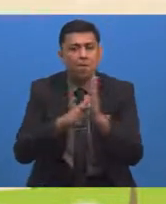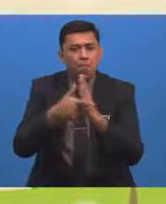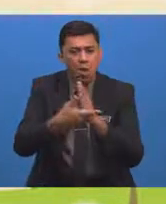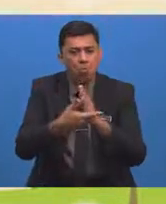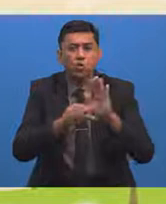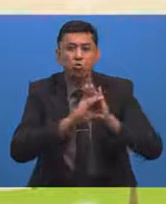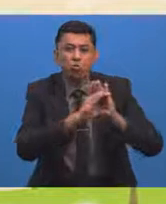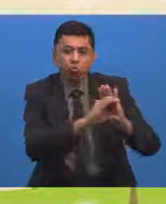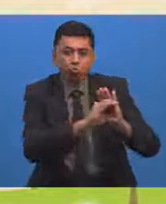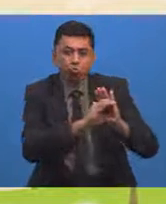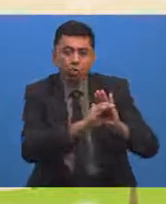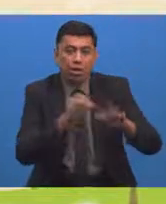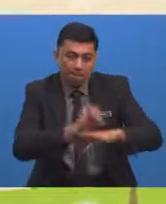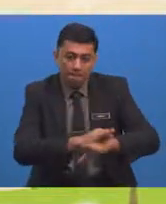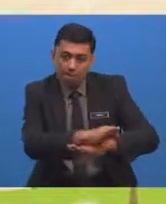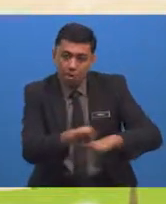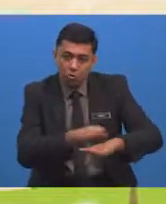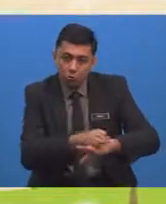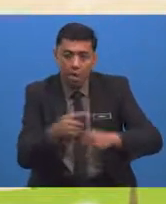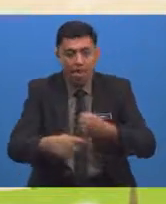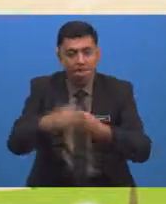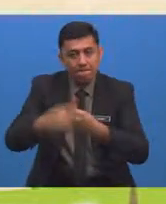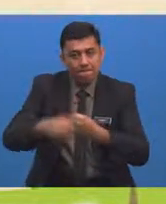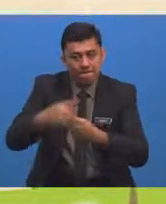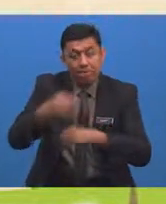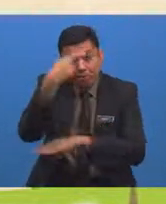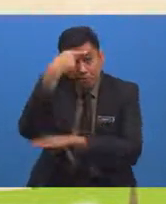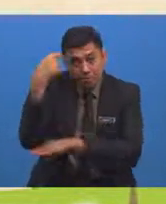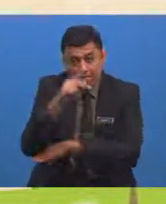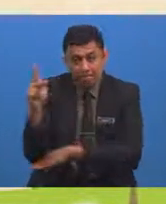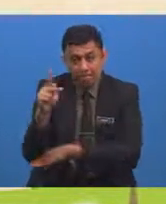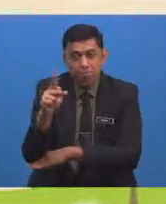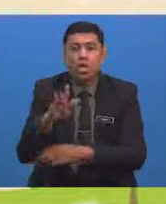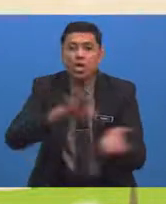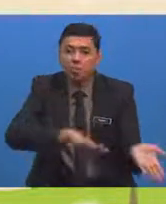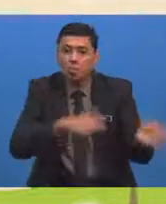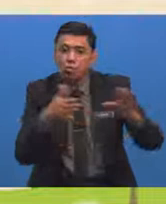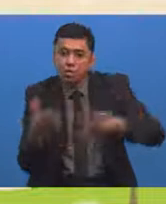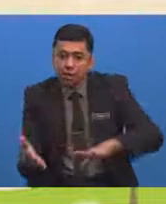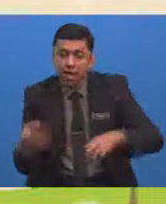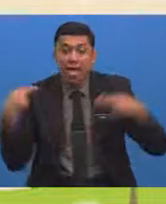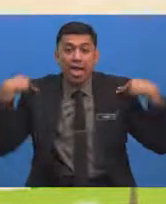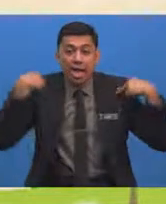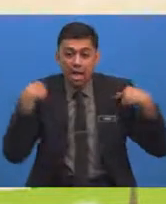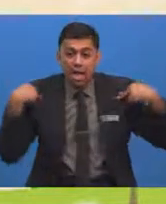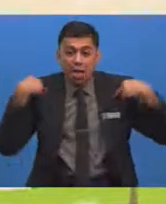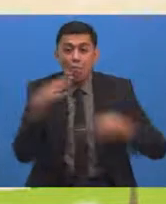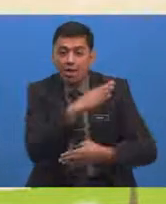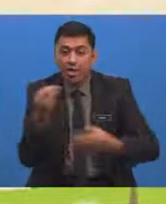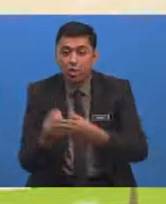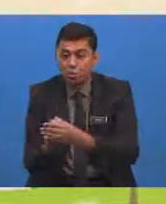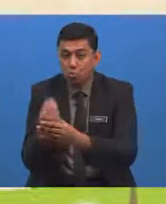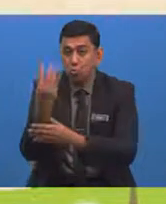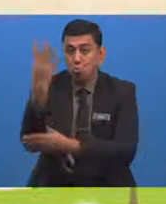contoh Faktor ancaman menyebabkan keputusan haiwan dan tumbuhan